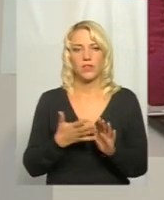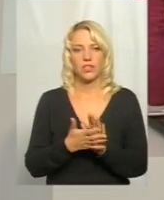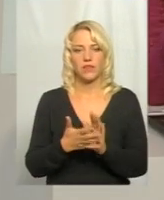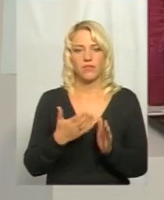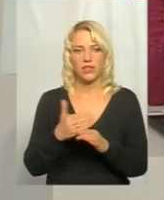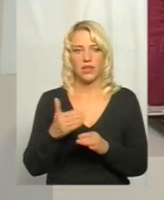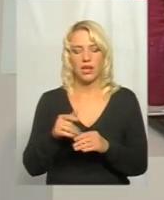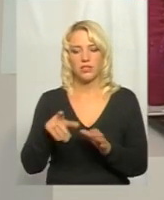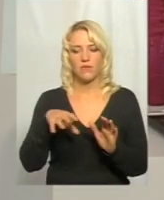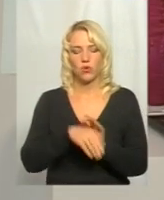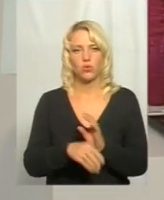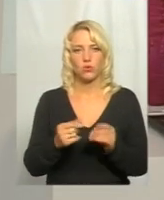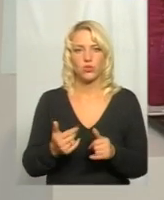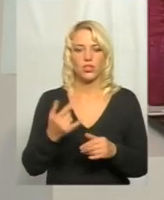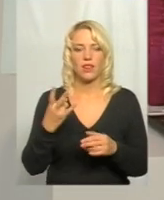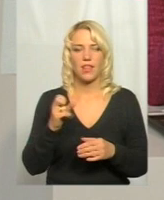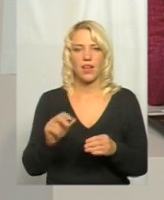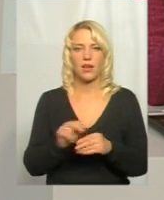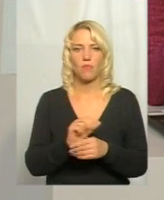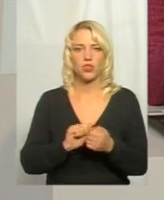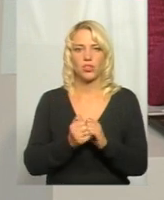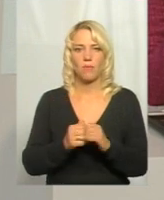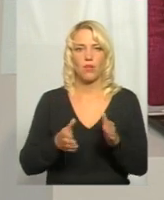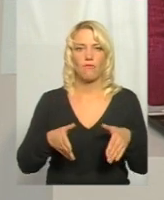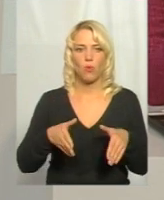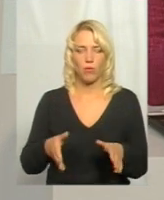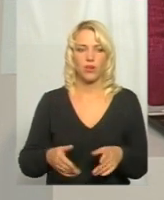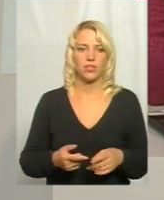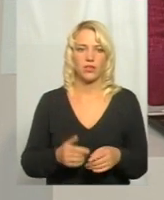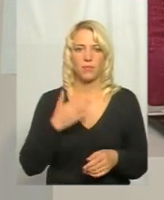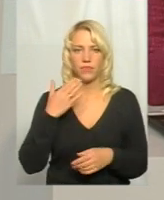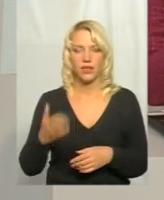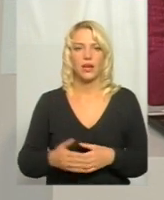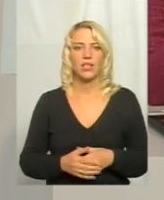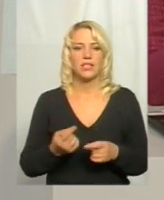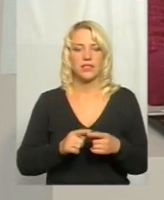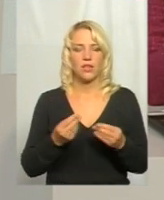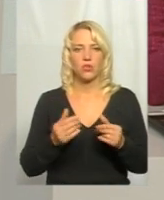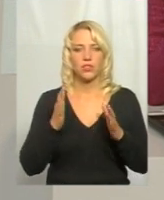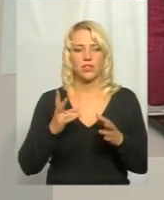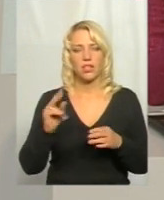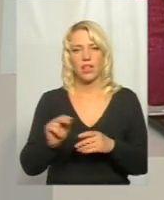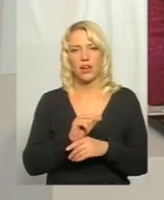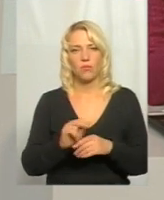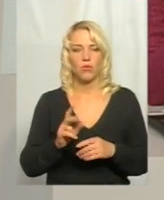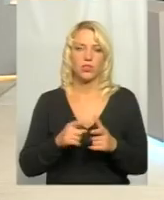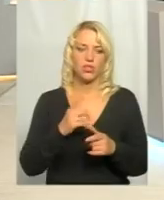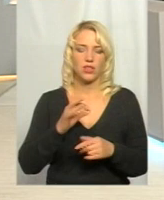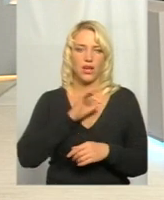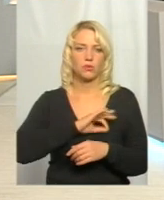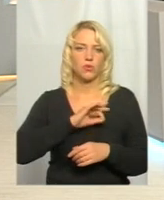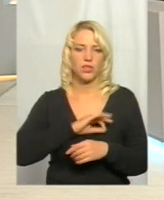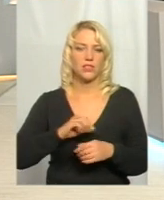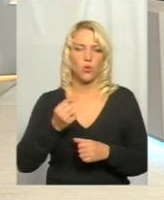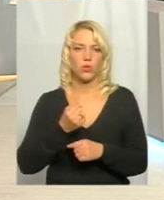кошти і на ремонт щебеневого покриття? Так, так входить. Це кошти тільки на ремонт, чи все ж таки на експлуатаційне